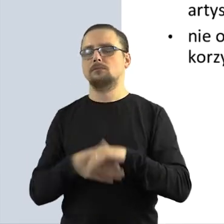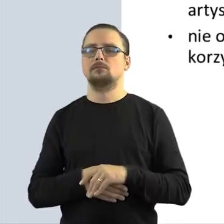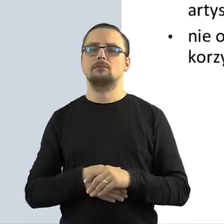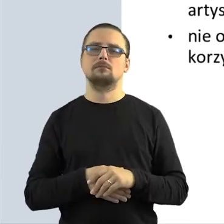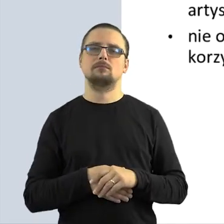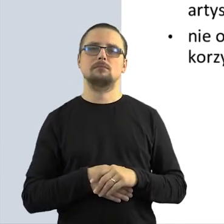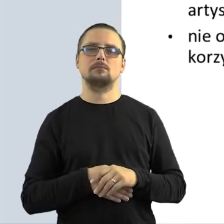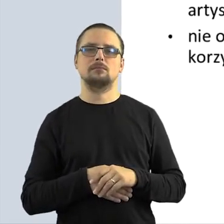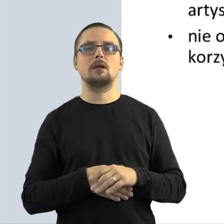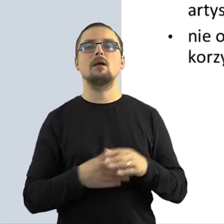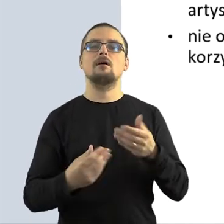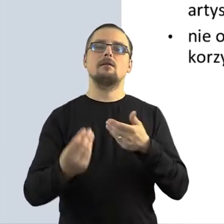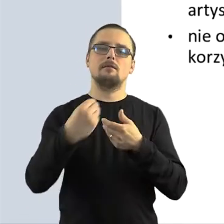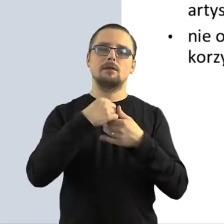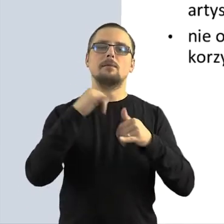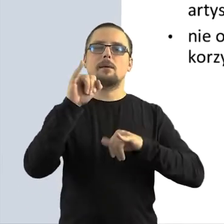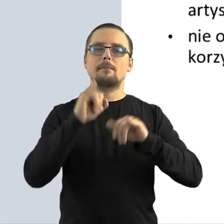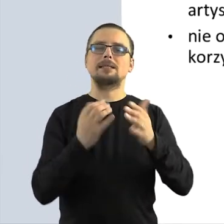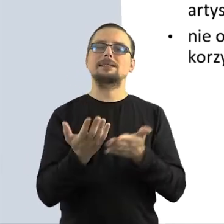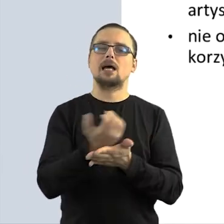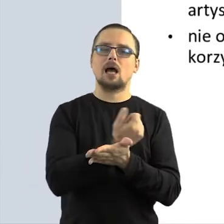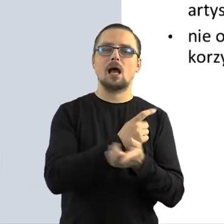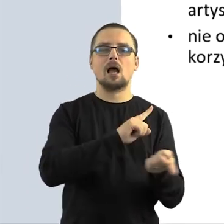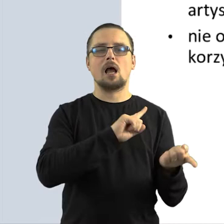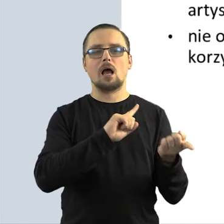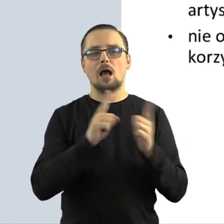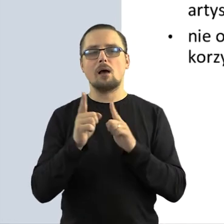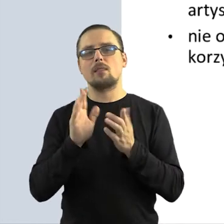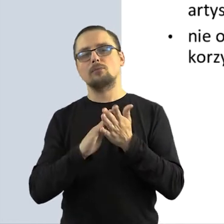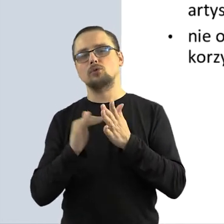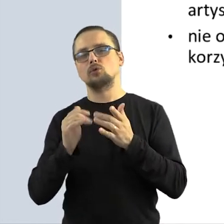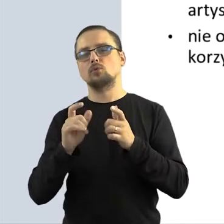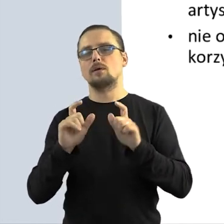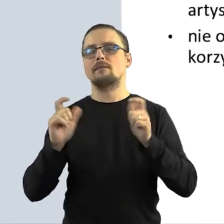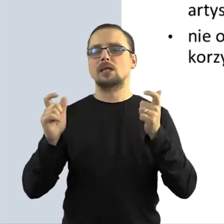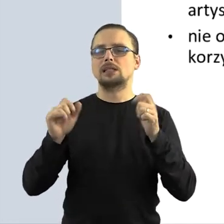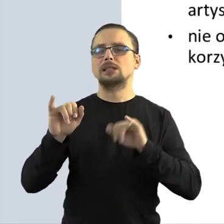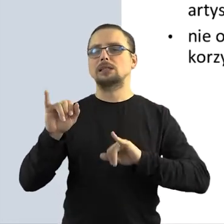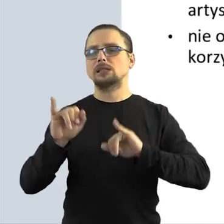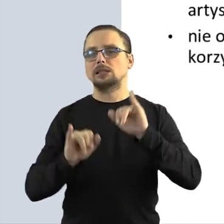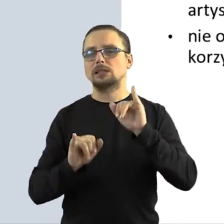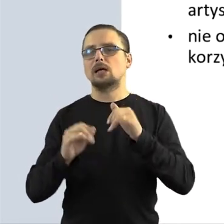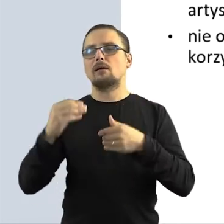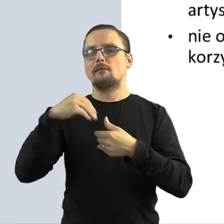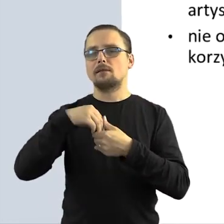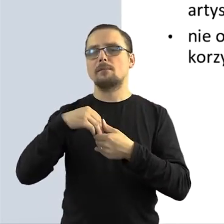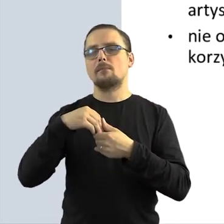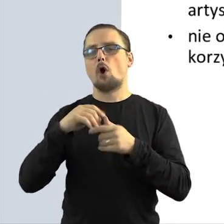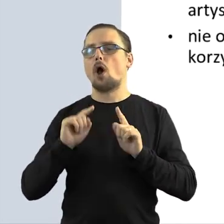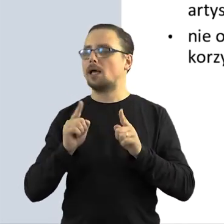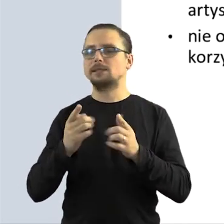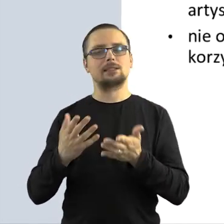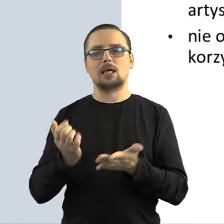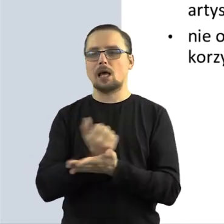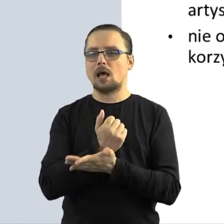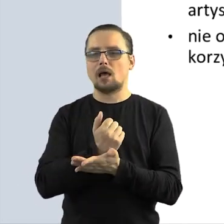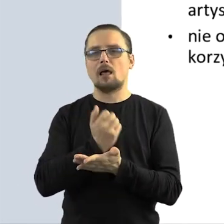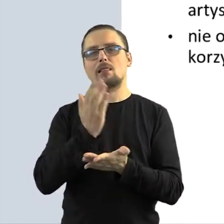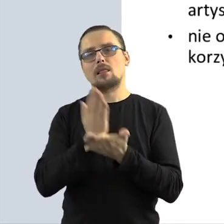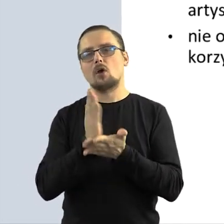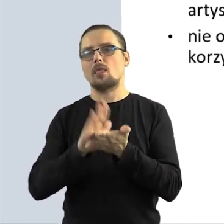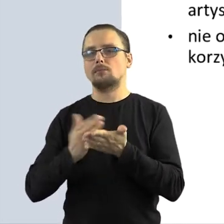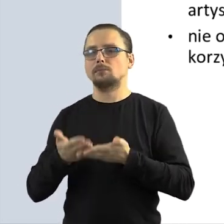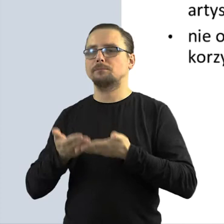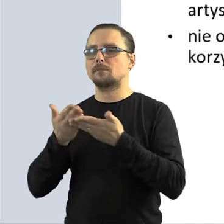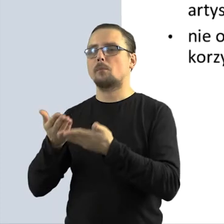zarówno imprez zarobkowych dla organizatora, jak i imprez wydarzeń, w których na przykład organizator nie zarabia, ale zarabia tylko